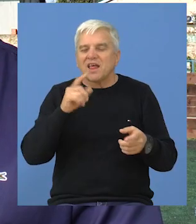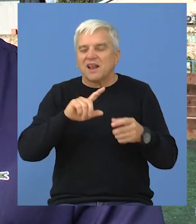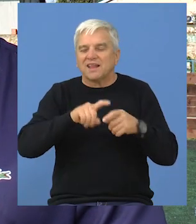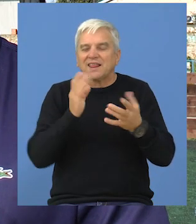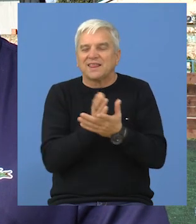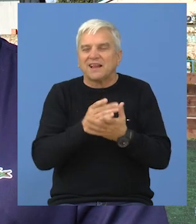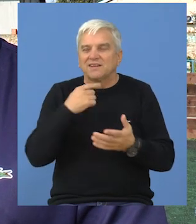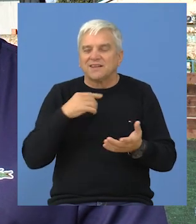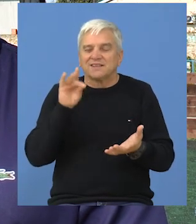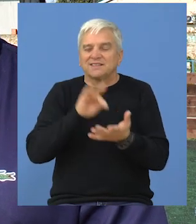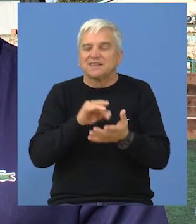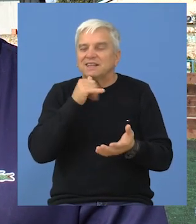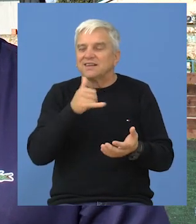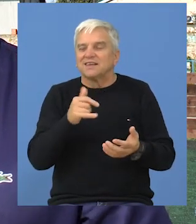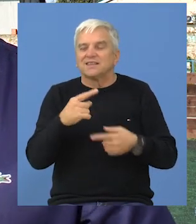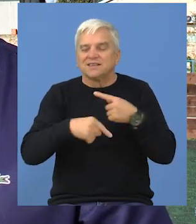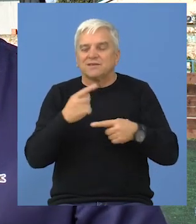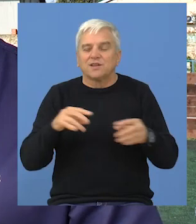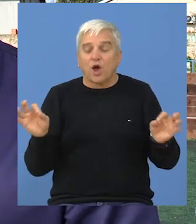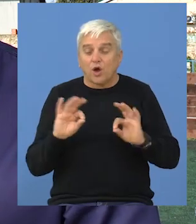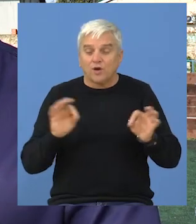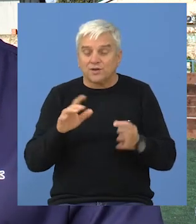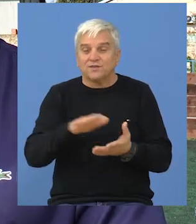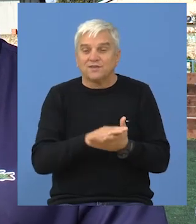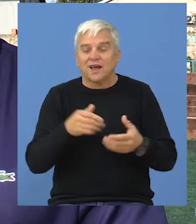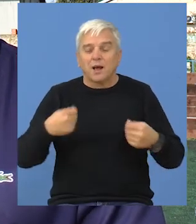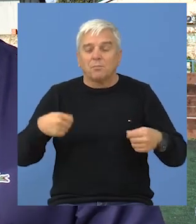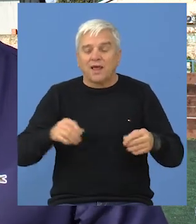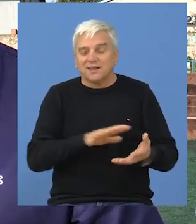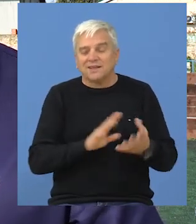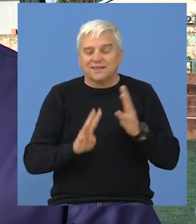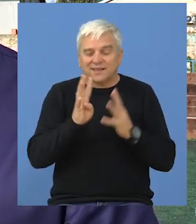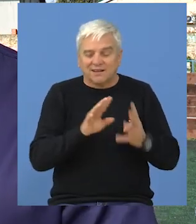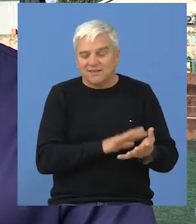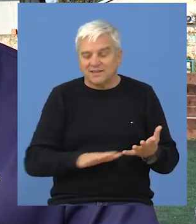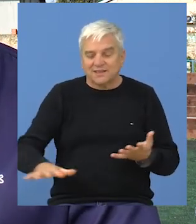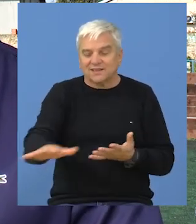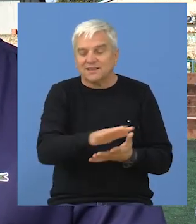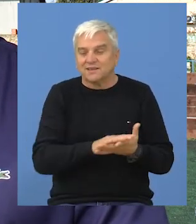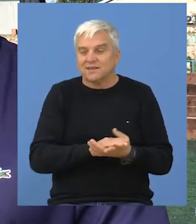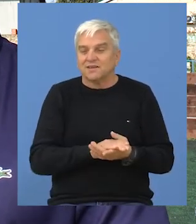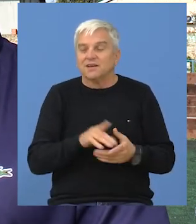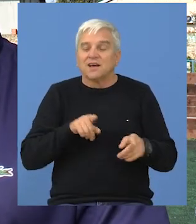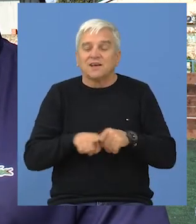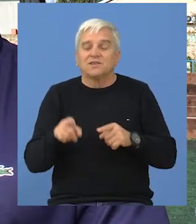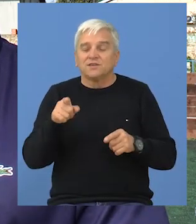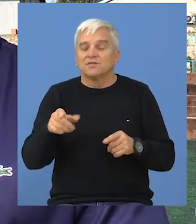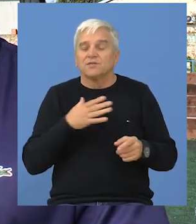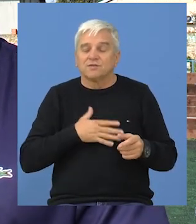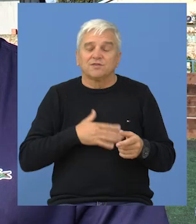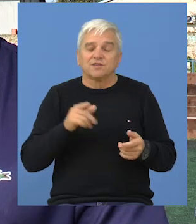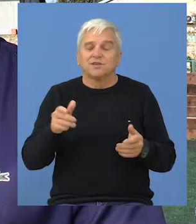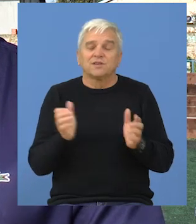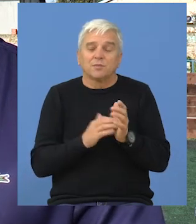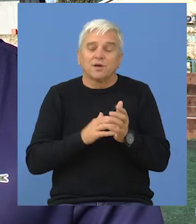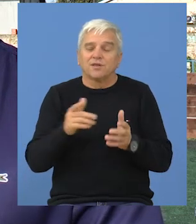metalnih delova, svakako da nam je cilj da zamenimo i osvežimo plastični travnat, ali također za